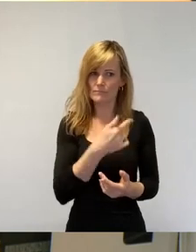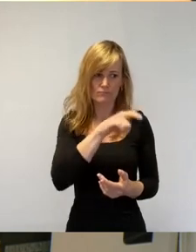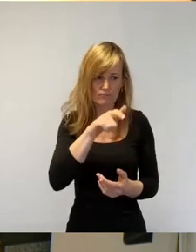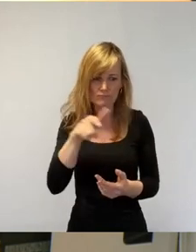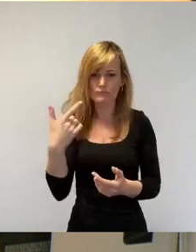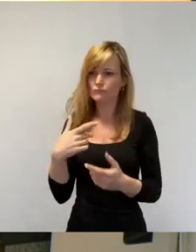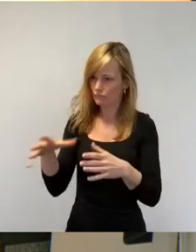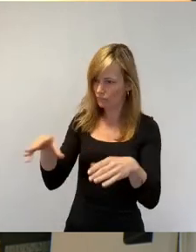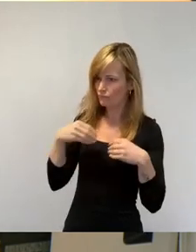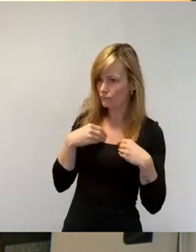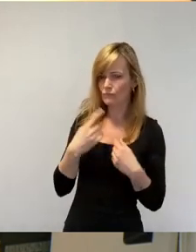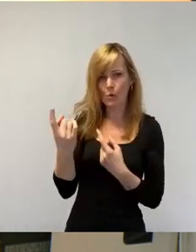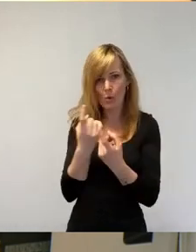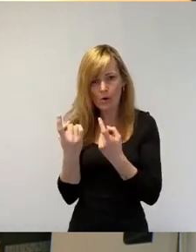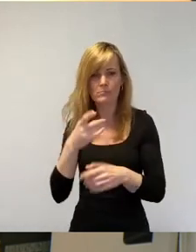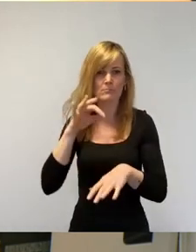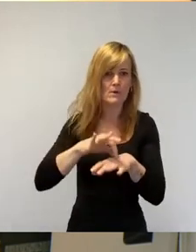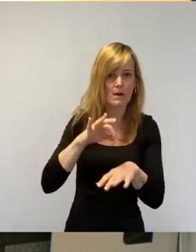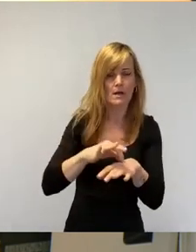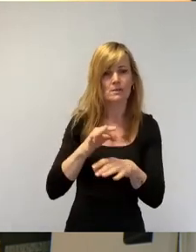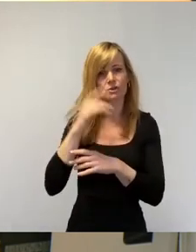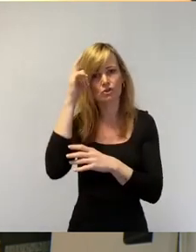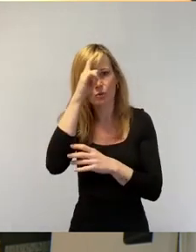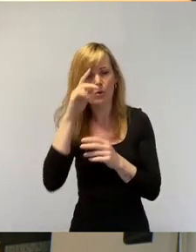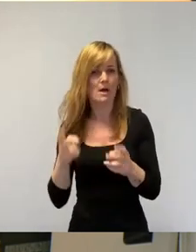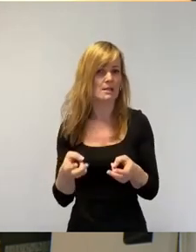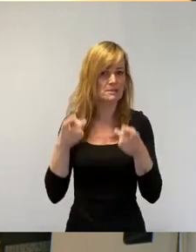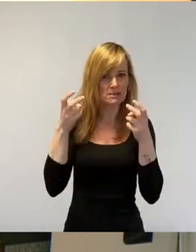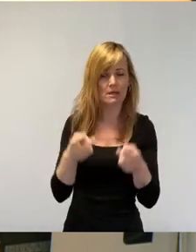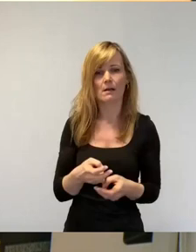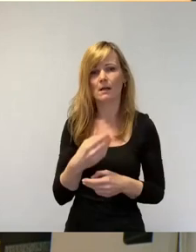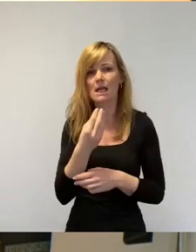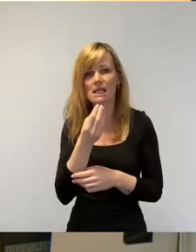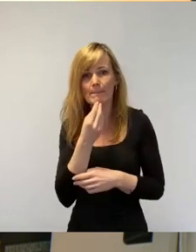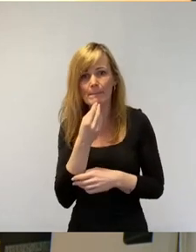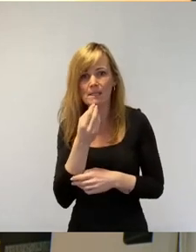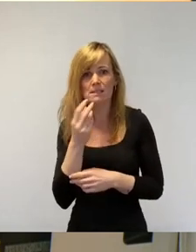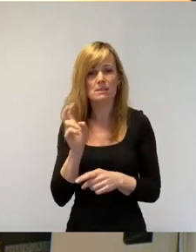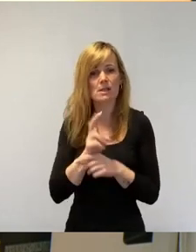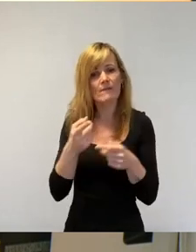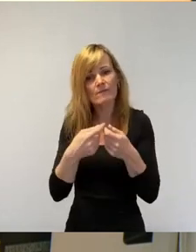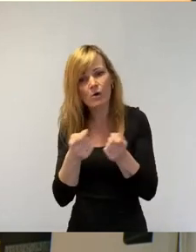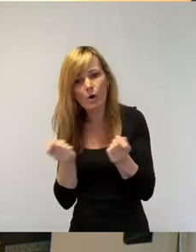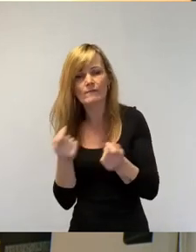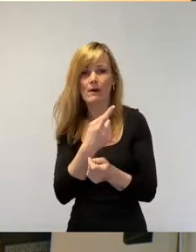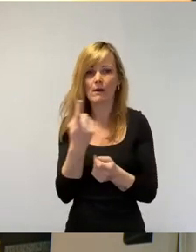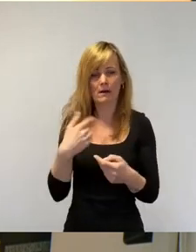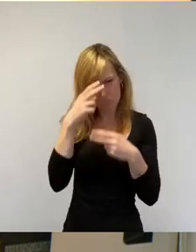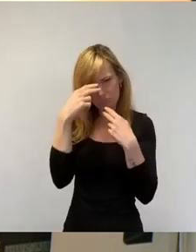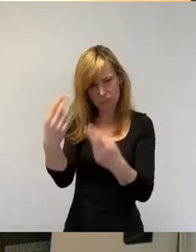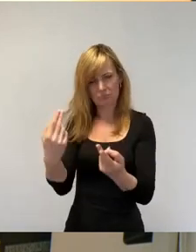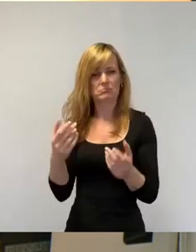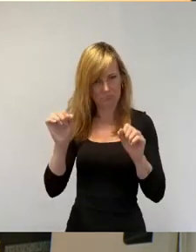Ärzten, Erziehern, Imbissbetreibern, durch die Bank weg, solange sie für sich suchen. Es gibt jene, die vor